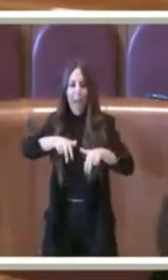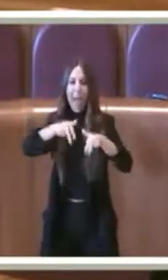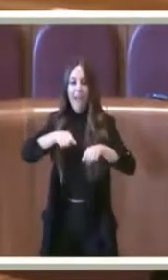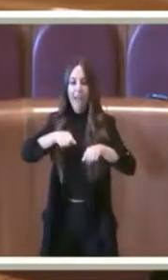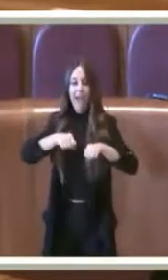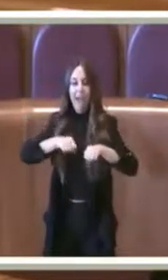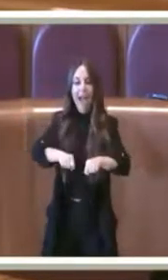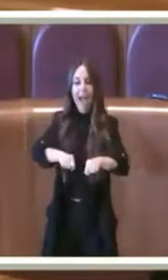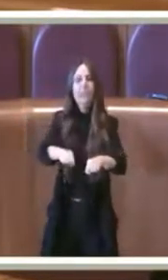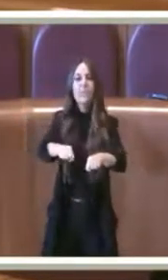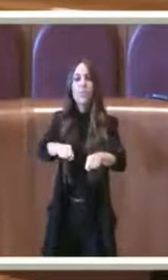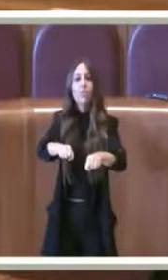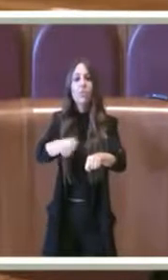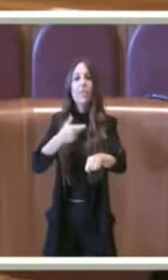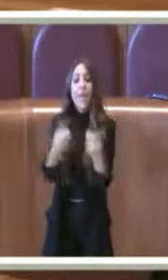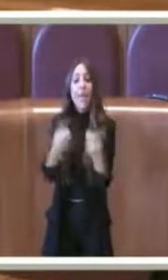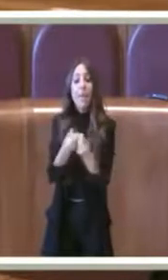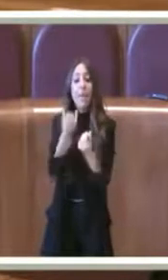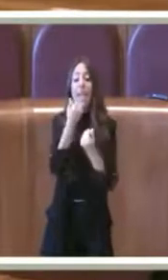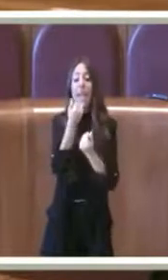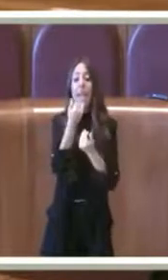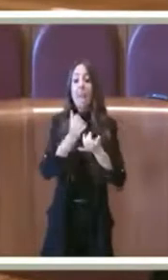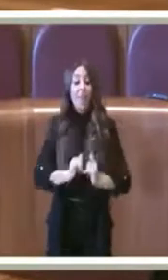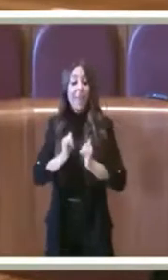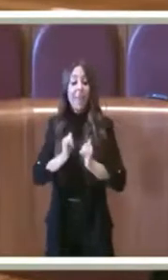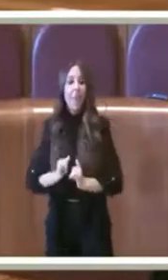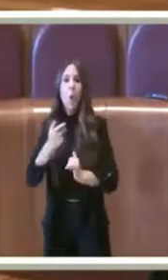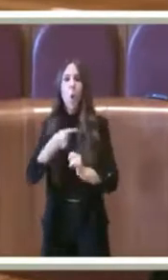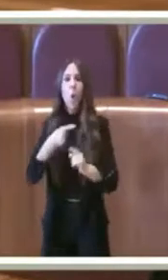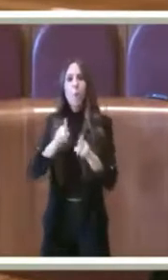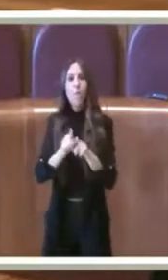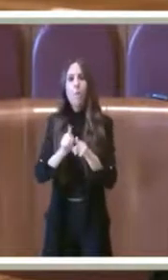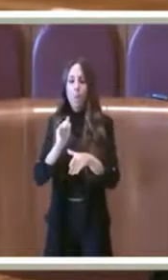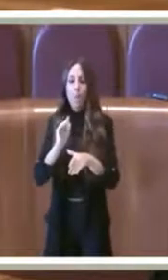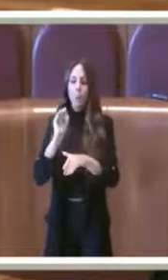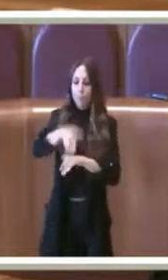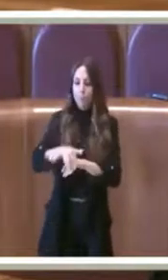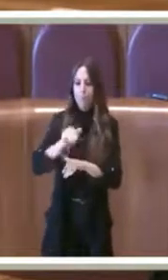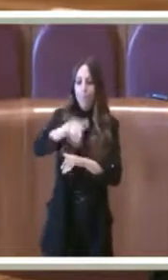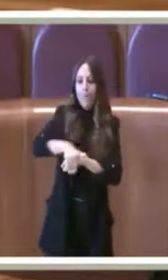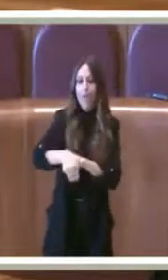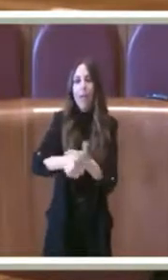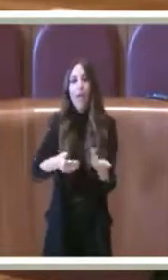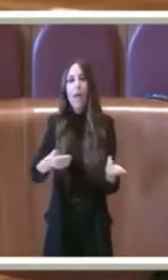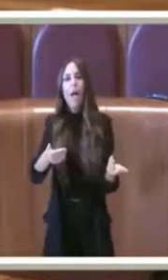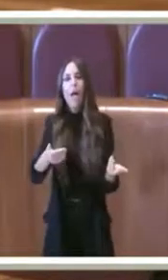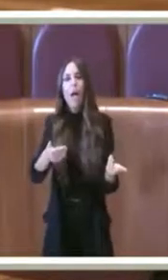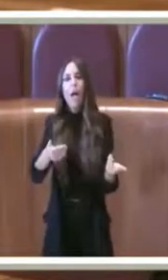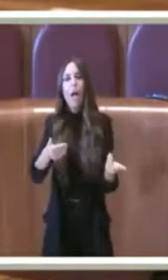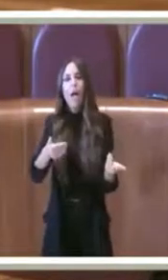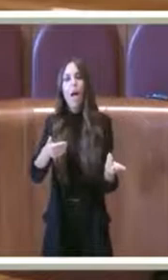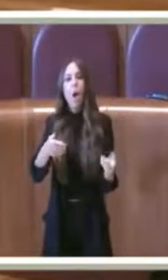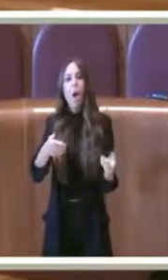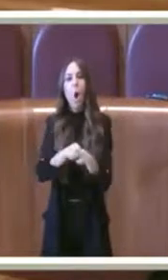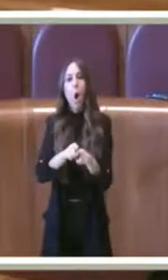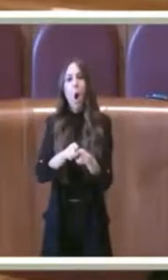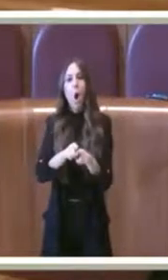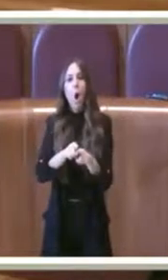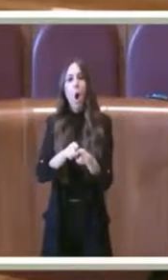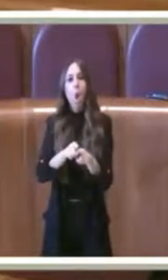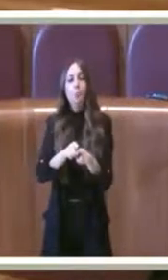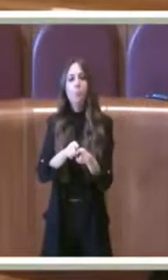carrozzine, con i passeggini o dobbiamo fare lo slalom, essere lambiti da magari generi di